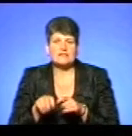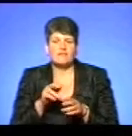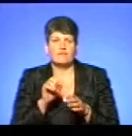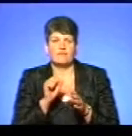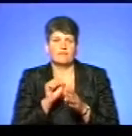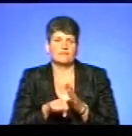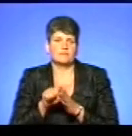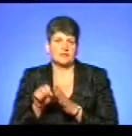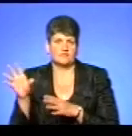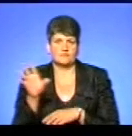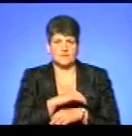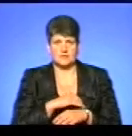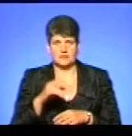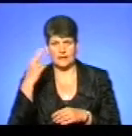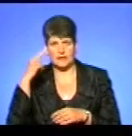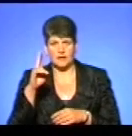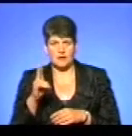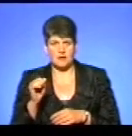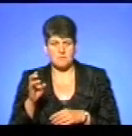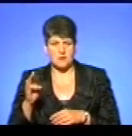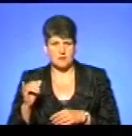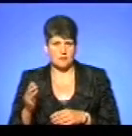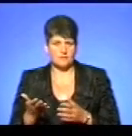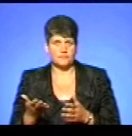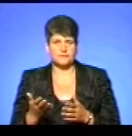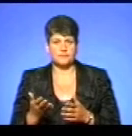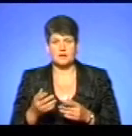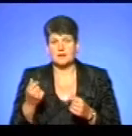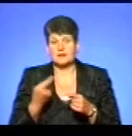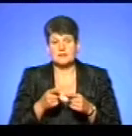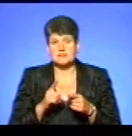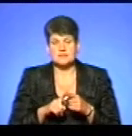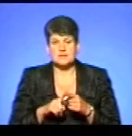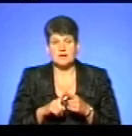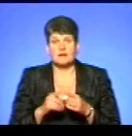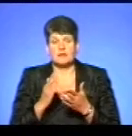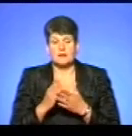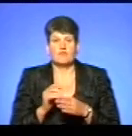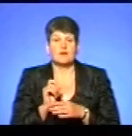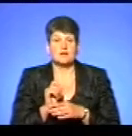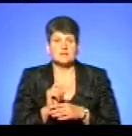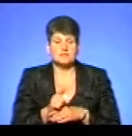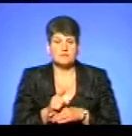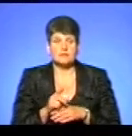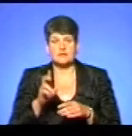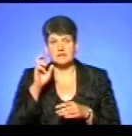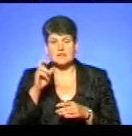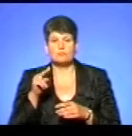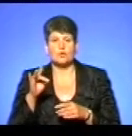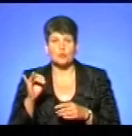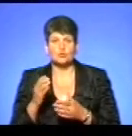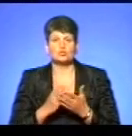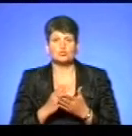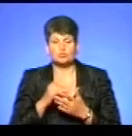депопуляція, це може тільки Держгість агентства давати такий дозвол. Є, правда, на вказівках від Держпродслужби